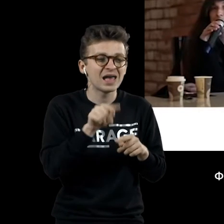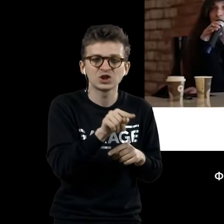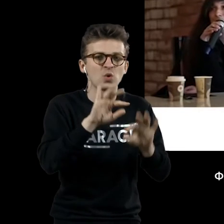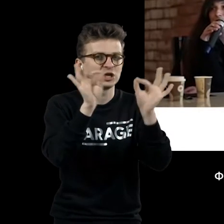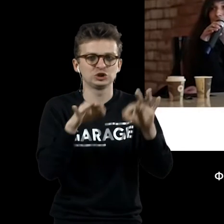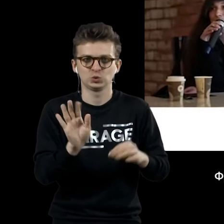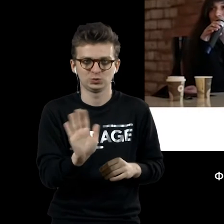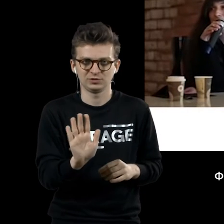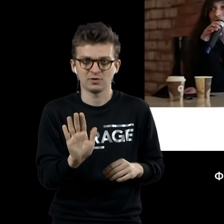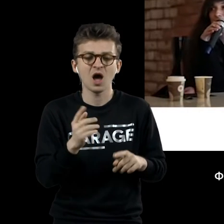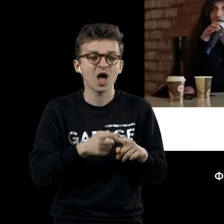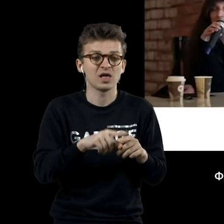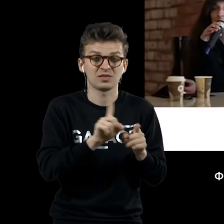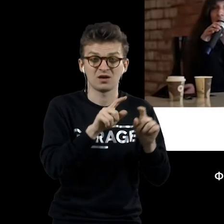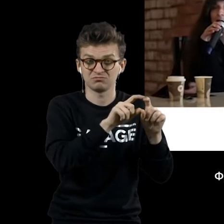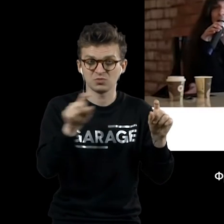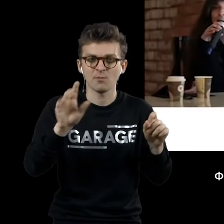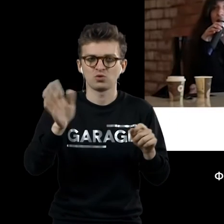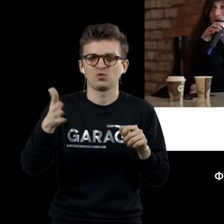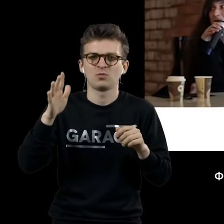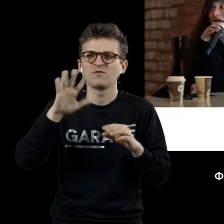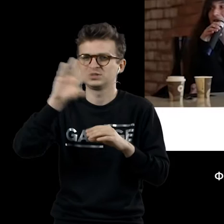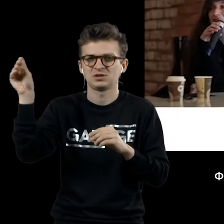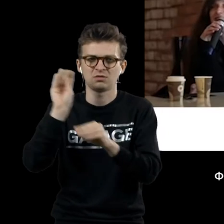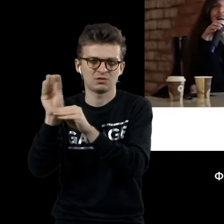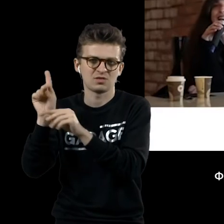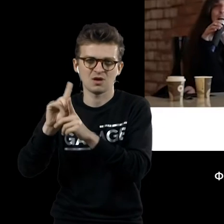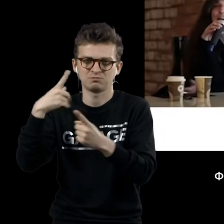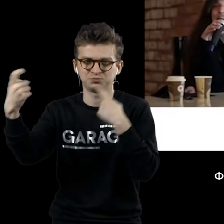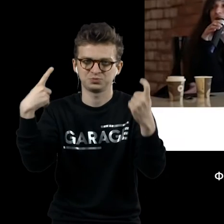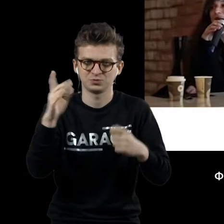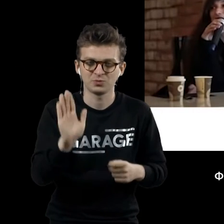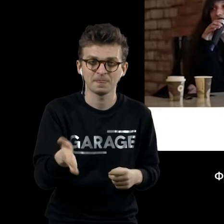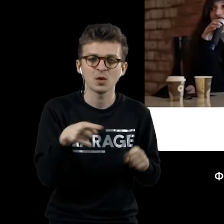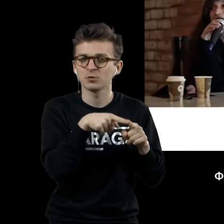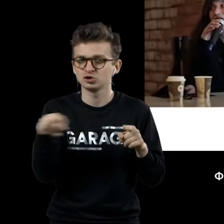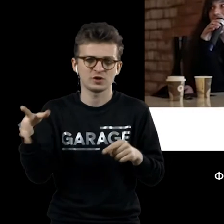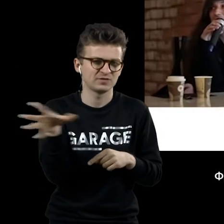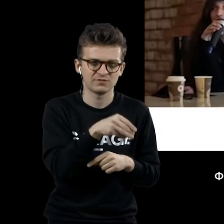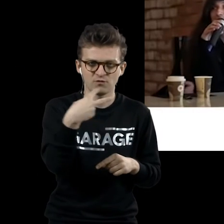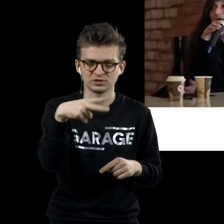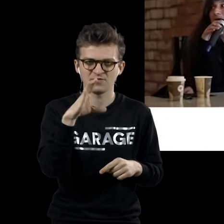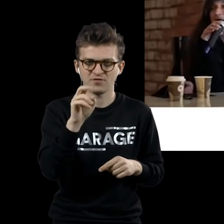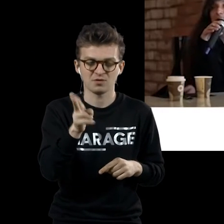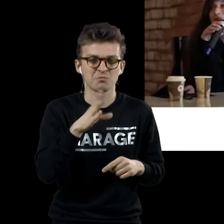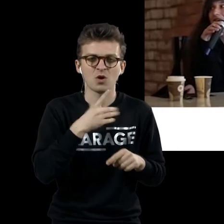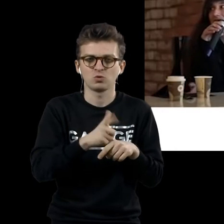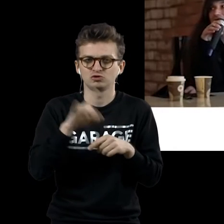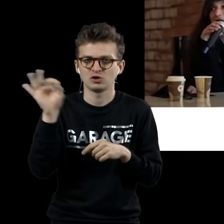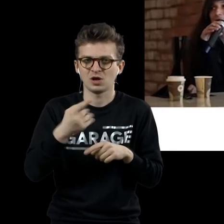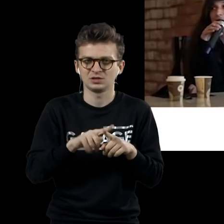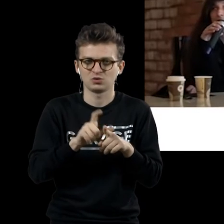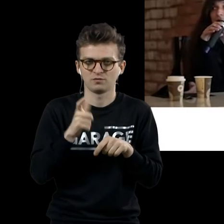Фраза, которая будет звучать по поводу всех авангардных произведений на протяжении всего XX века, в общем, ни первый, ни